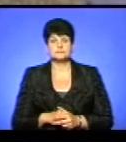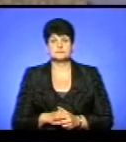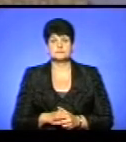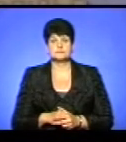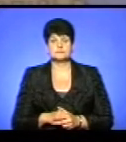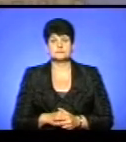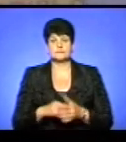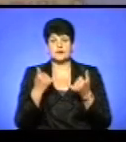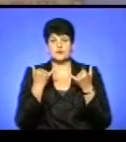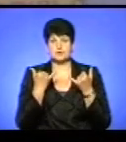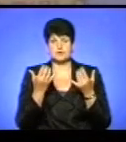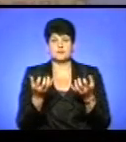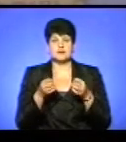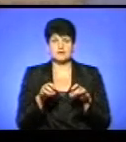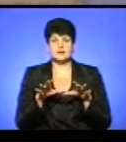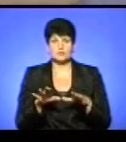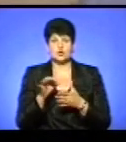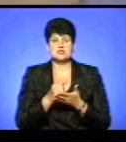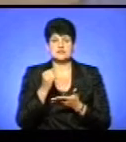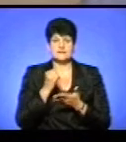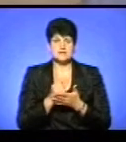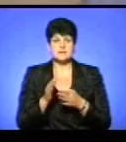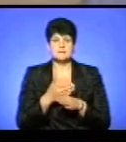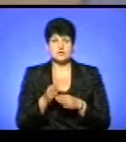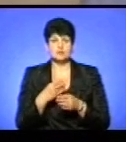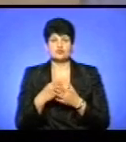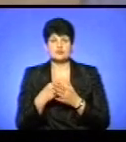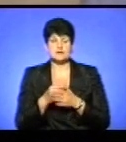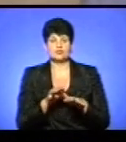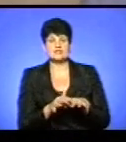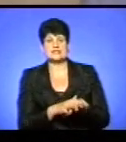Сьогодні прийнято рішення про затвердження міжбюджетного транспорту.